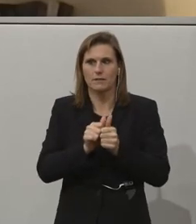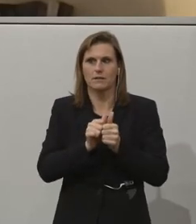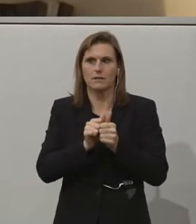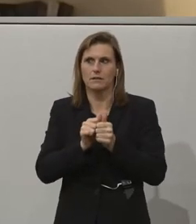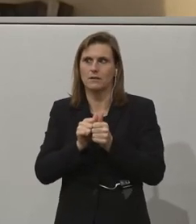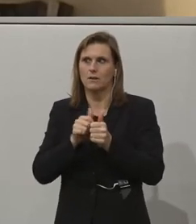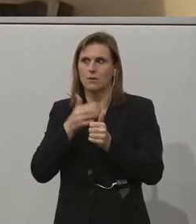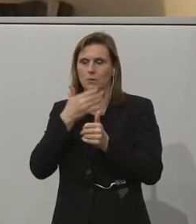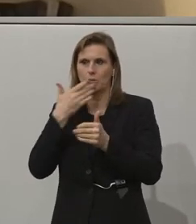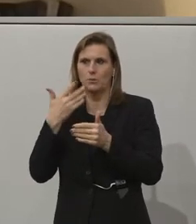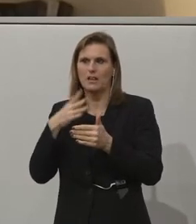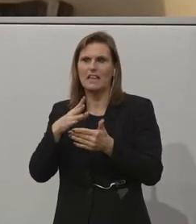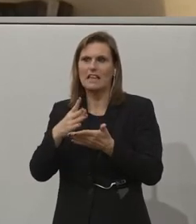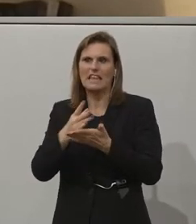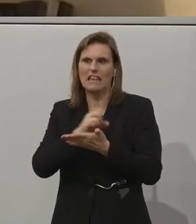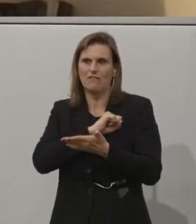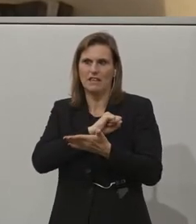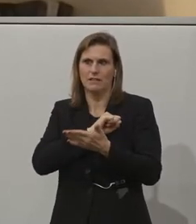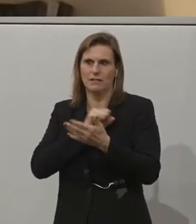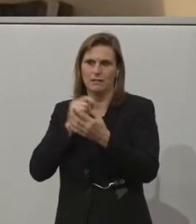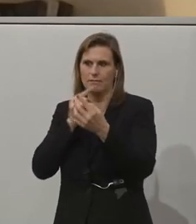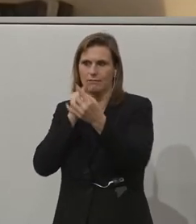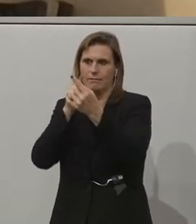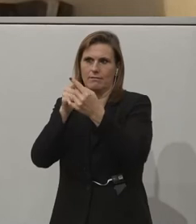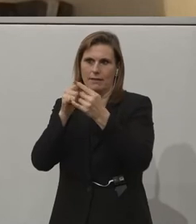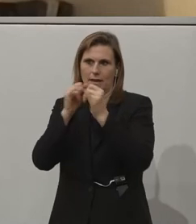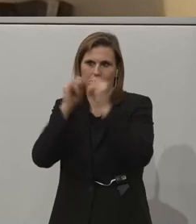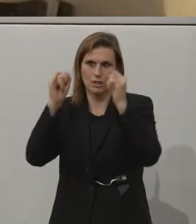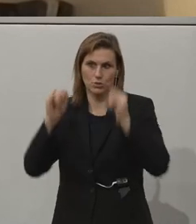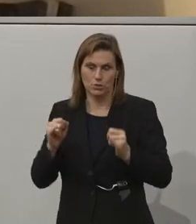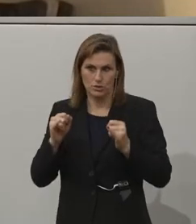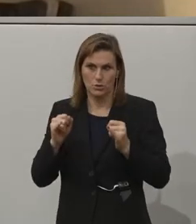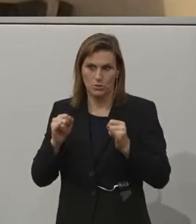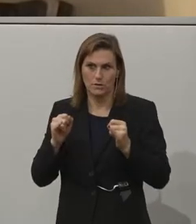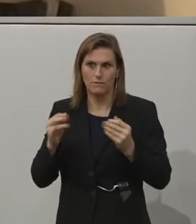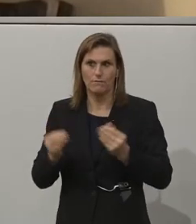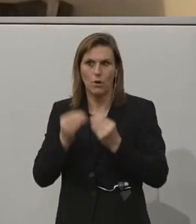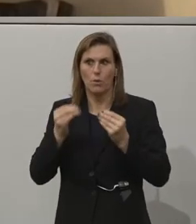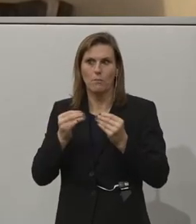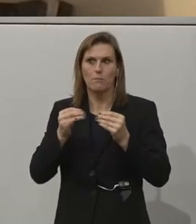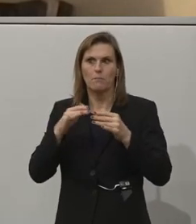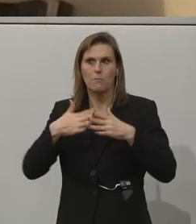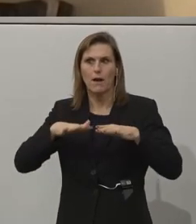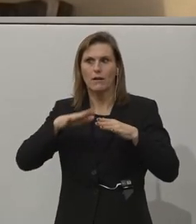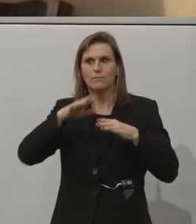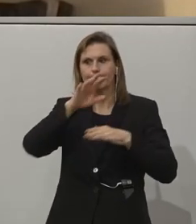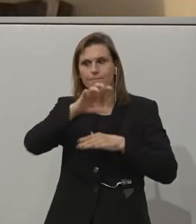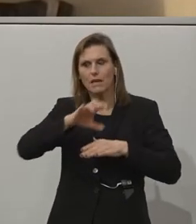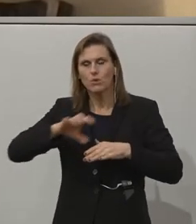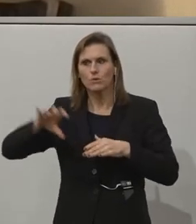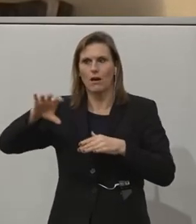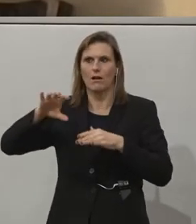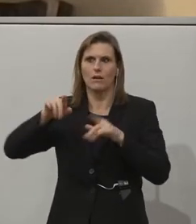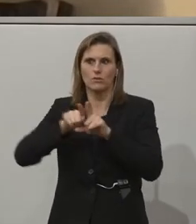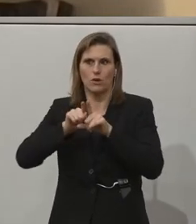upskilling of a community who can participate and support local businesses and organizations. The